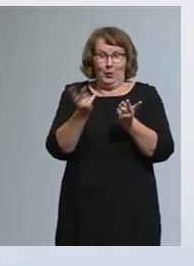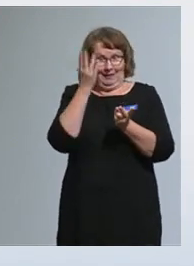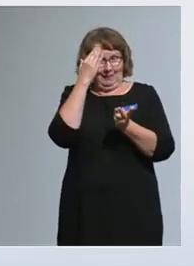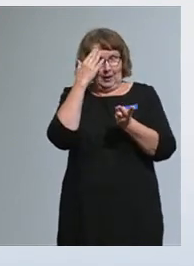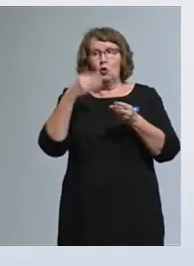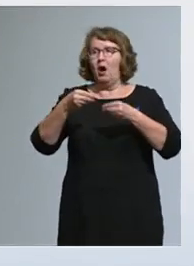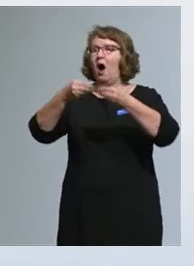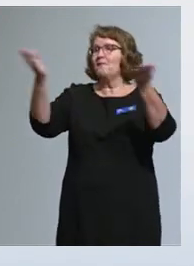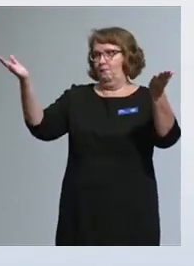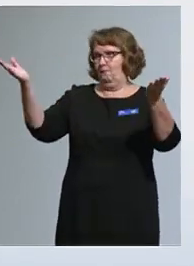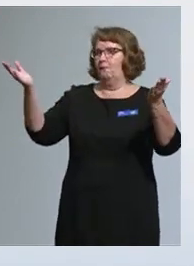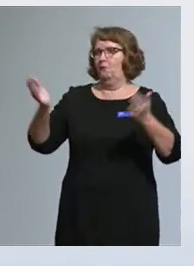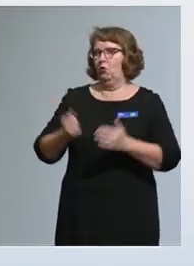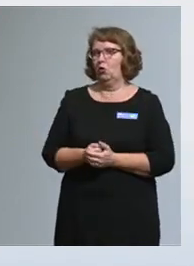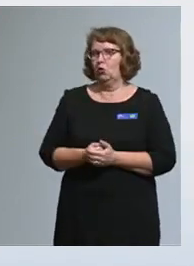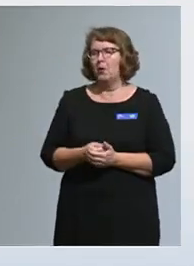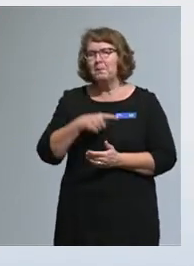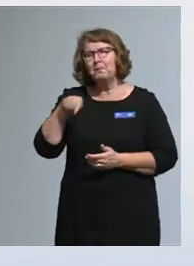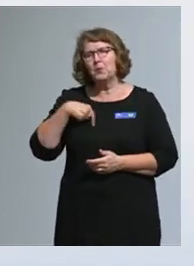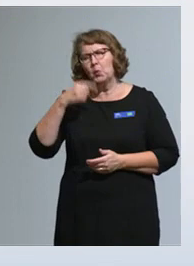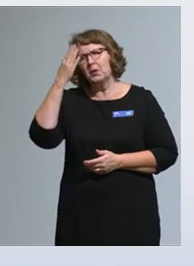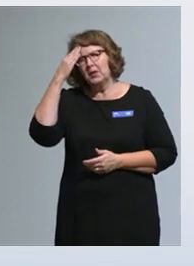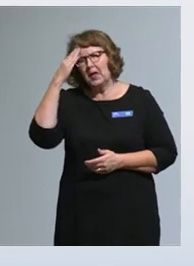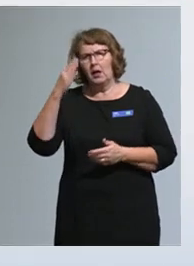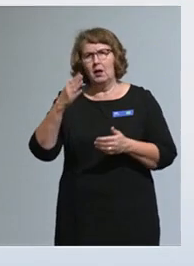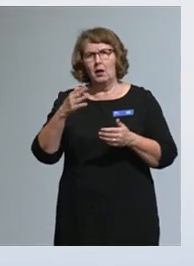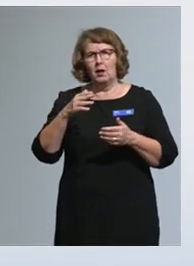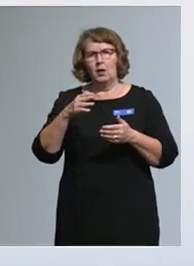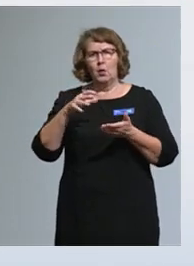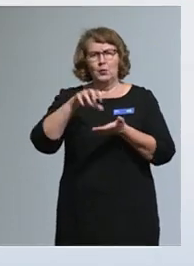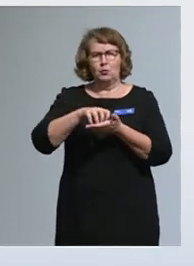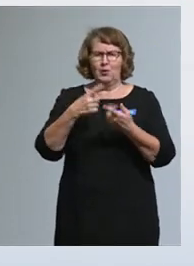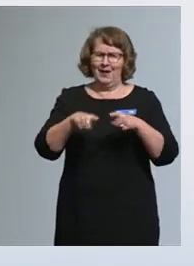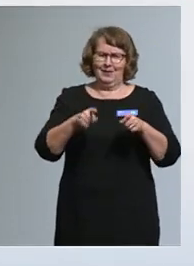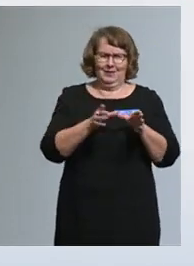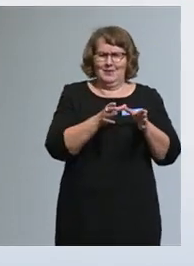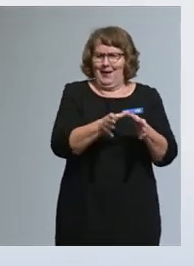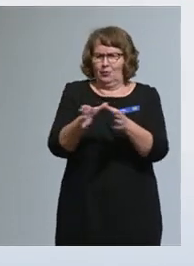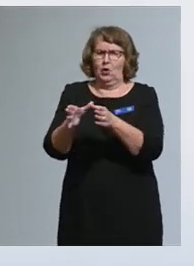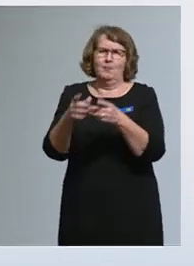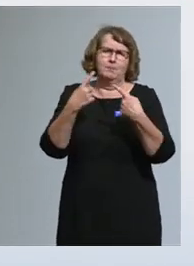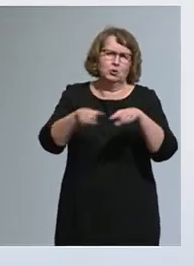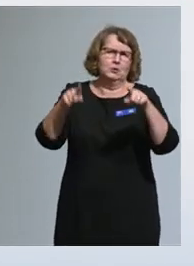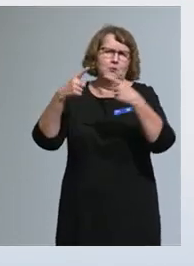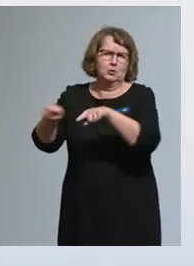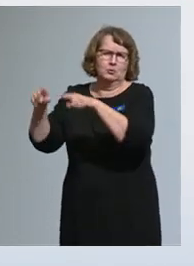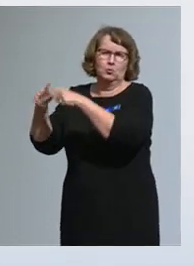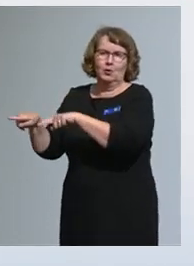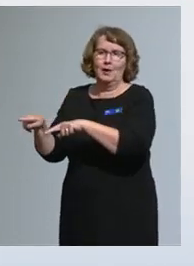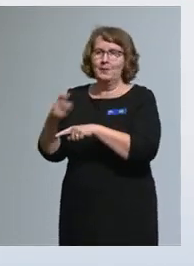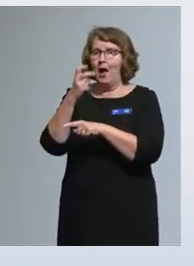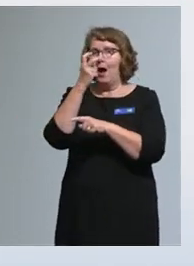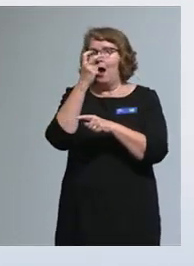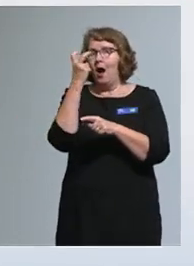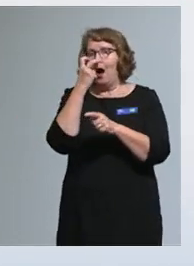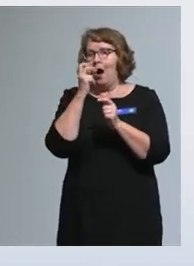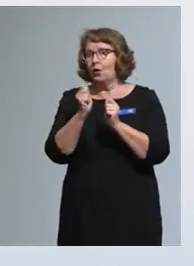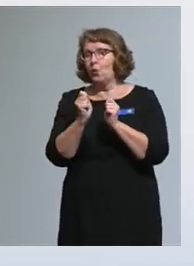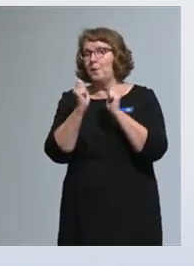Tiedostamme toki, että yhteiskunnan eri sektorit poikkeavat toisistaan ja myös eri hakujen myöntöperusteet ainakin joiltakin osin ovat